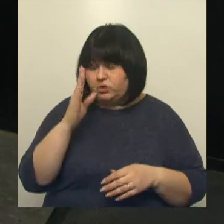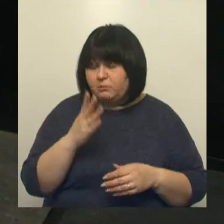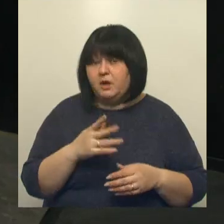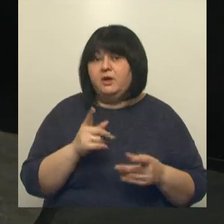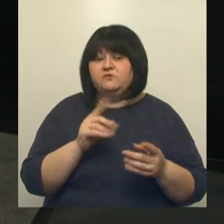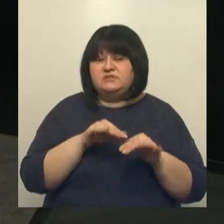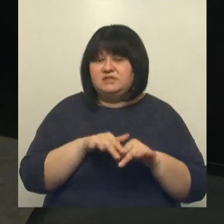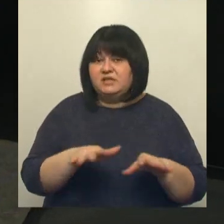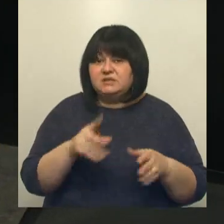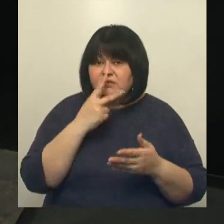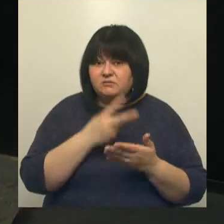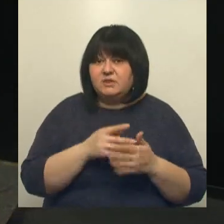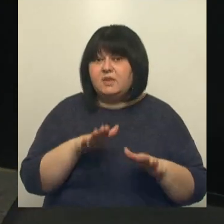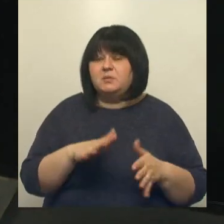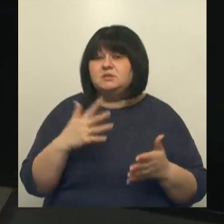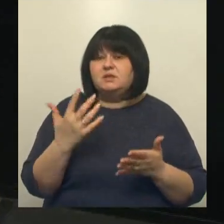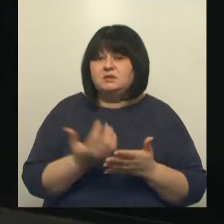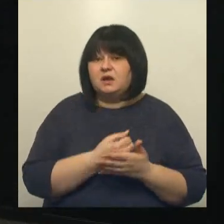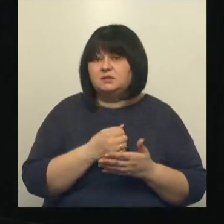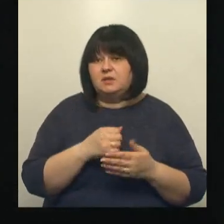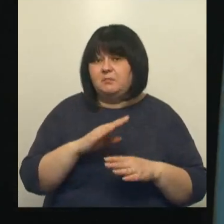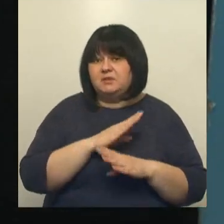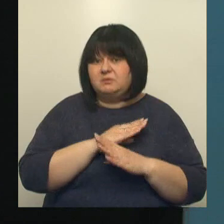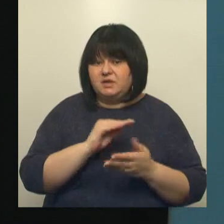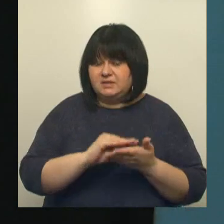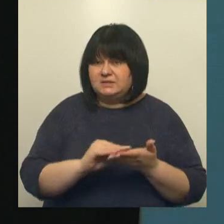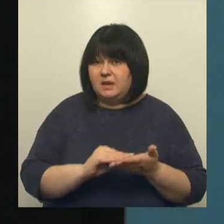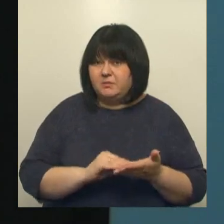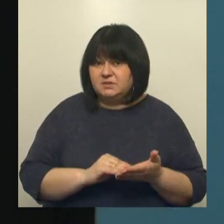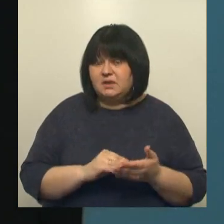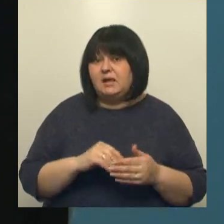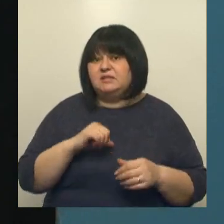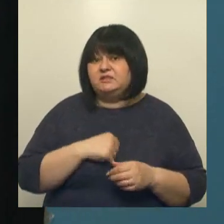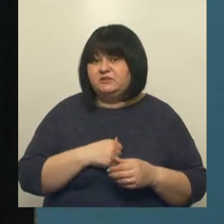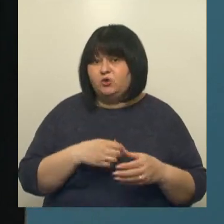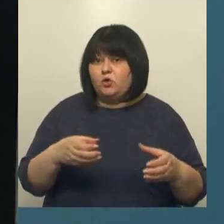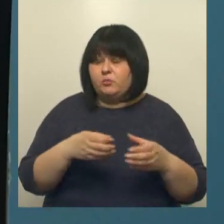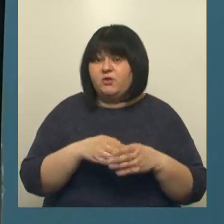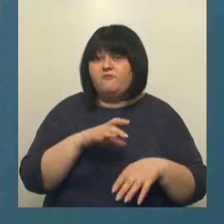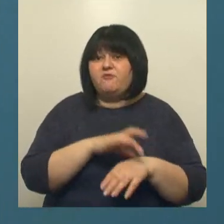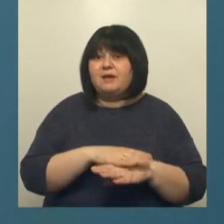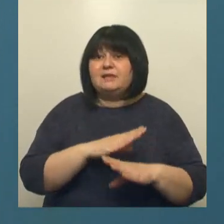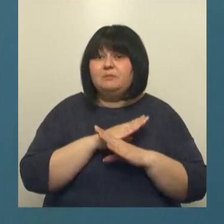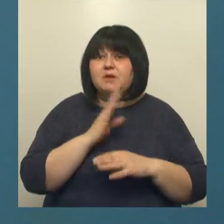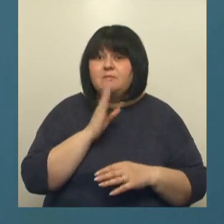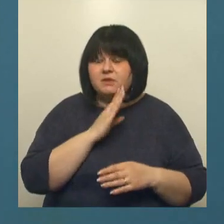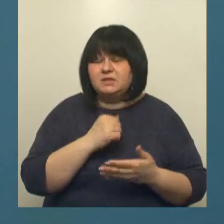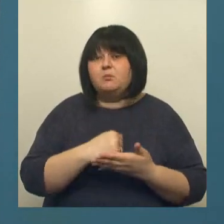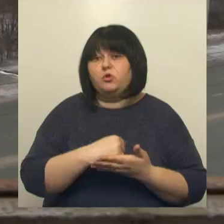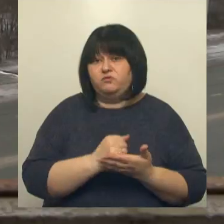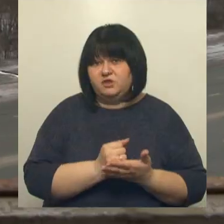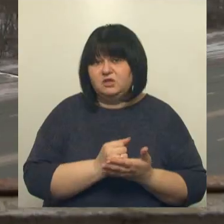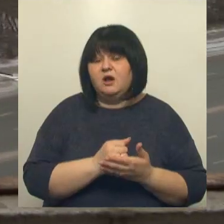сообщения о том, что на месте была найдена предсмертная записка. В следственном комитете факт гибели матери и ребенка подтвердили.